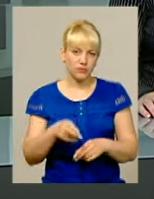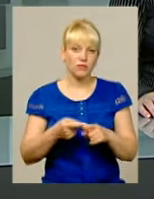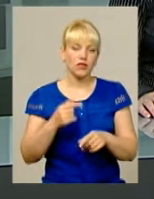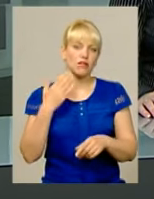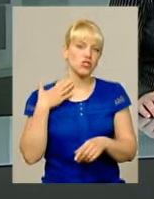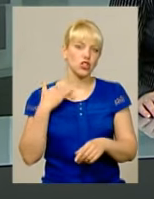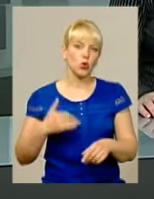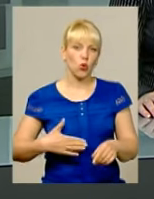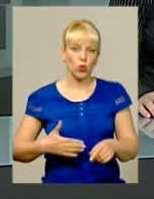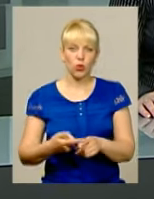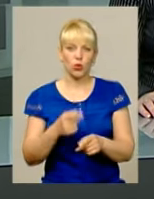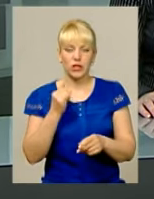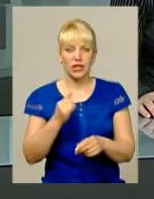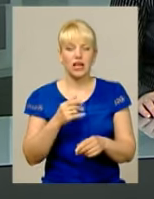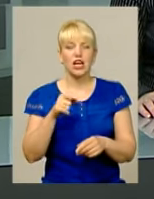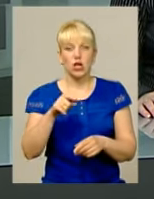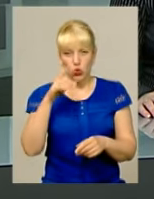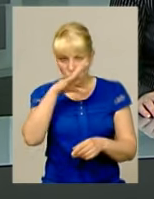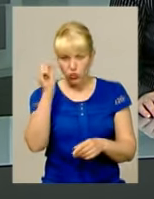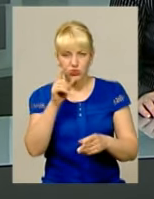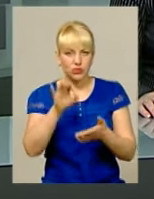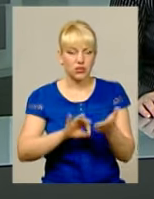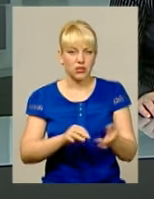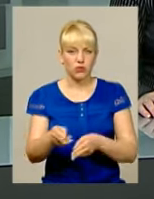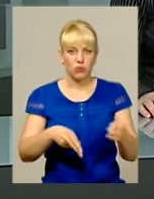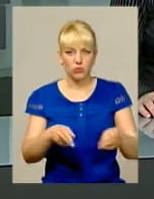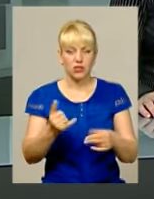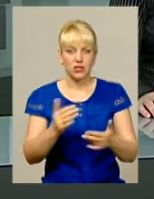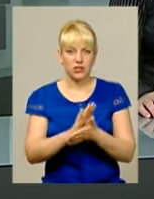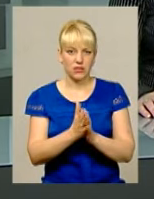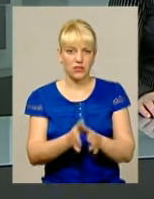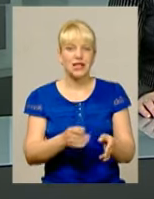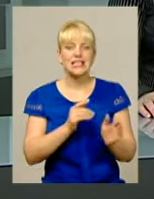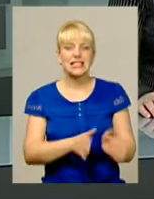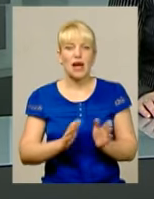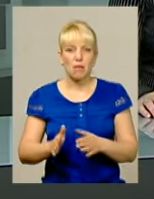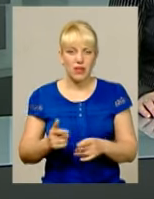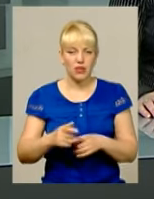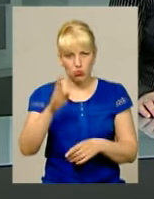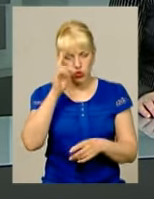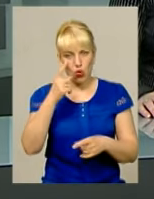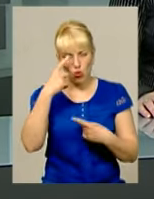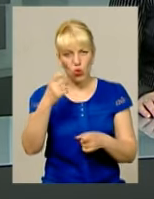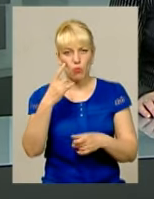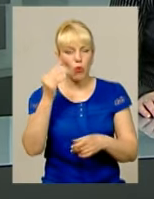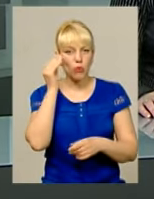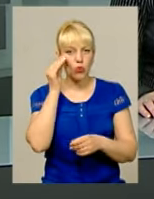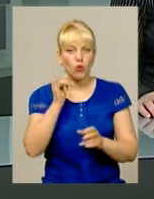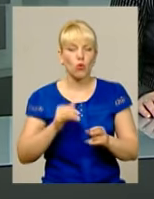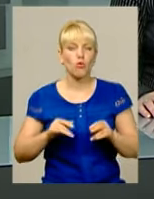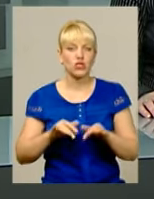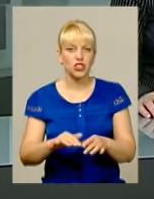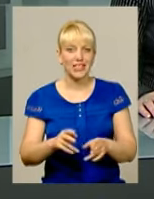правоохоронців, тієї ж ночі жінку прооперували Наразі її стан стабільний Чоловікою вже оголошено про підозру у вчиненні